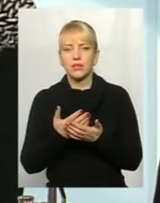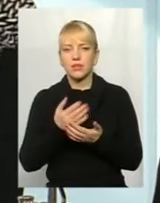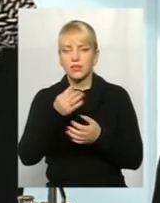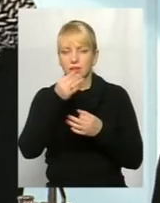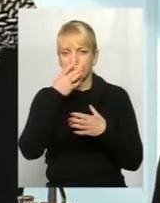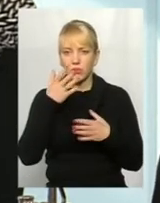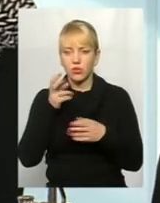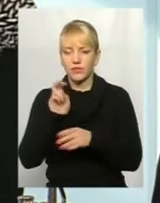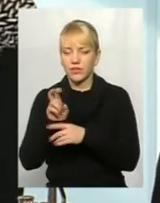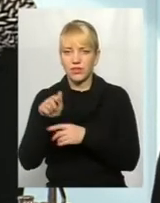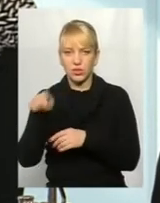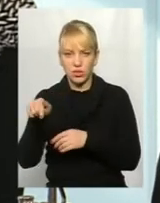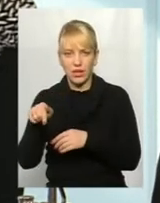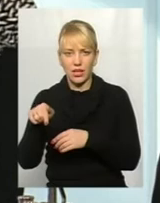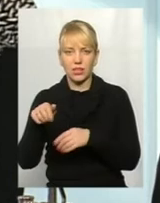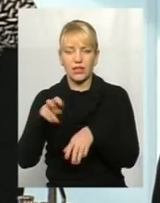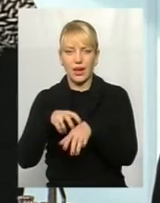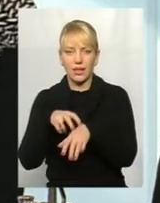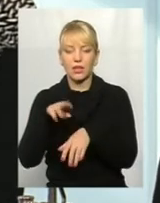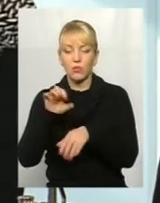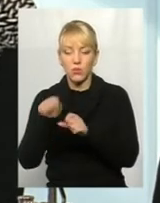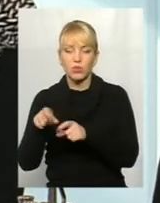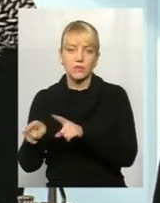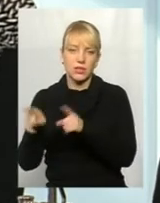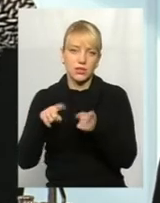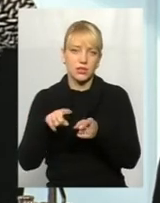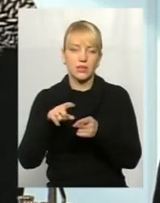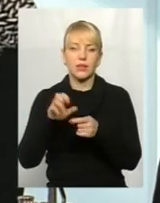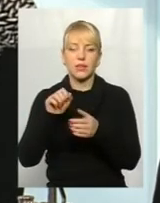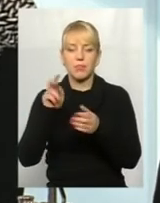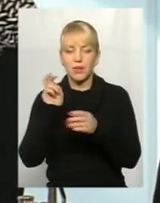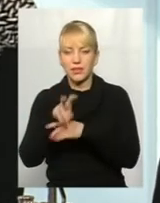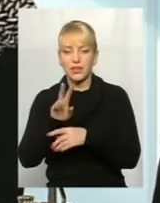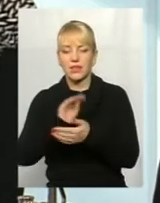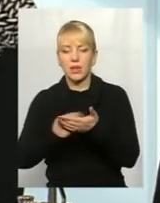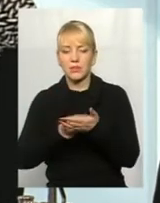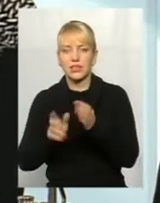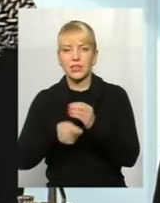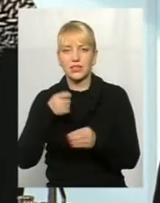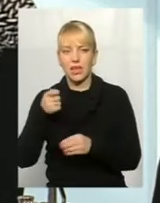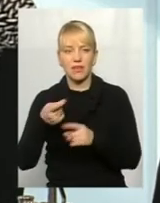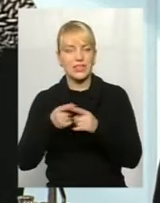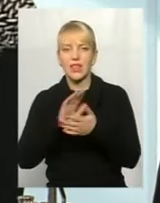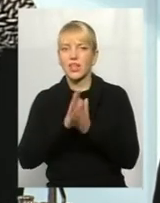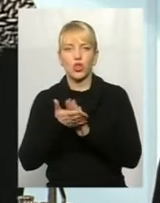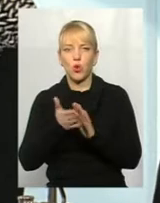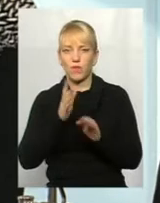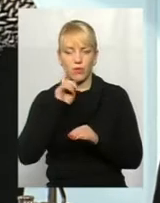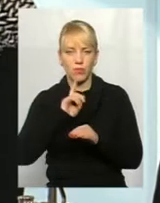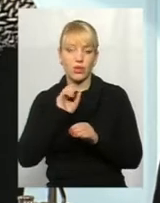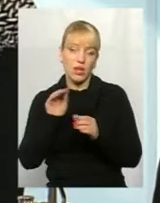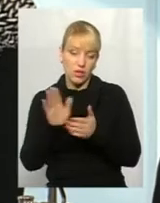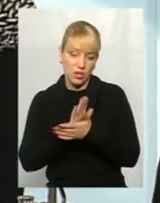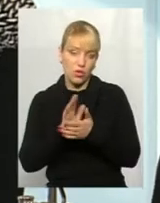цю амбулаторію, можна прийти, написати заяву, це поки що не договір між лікарем, написати заяву і обслуговуватися в